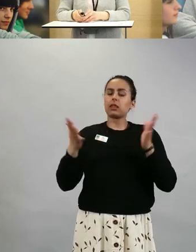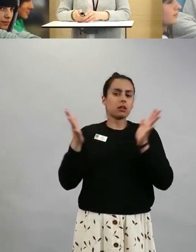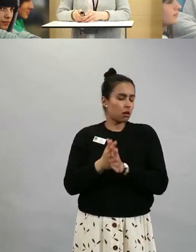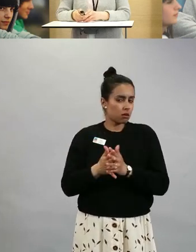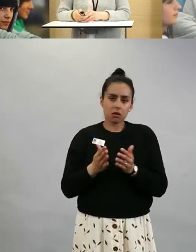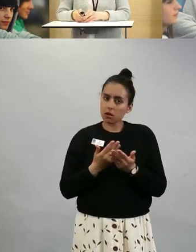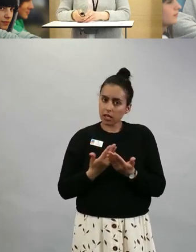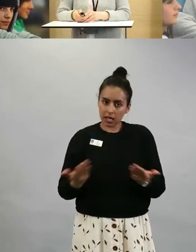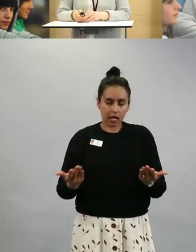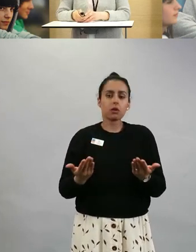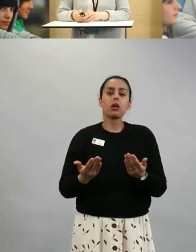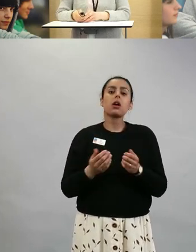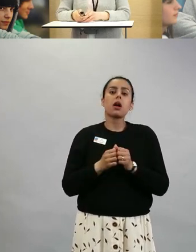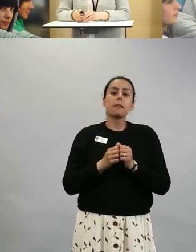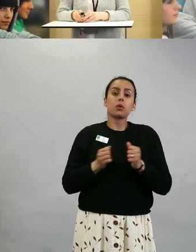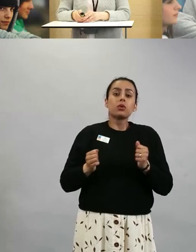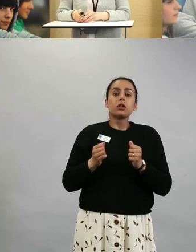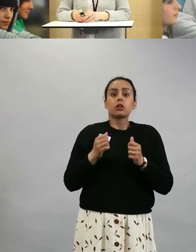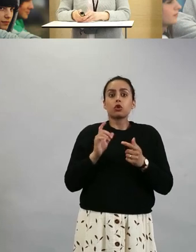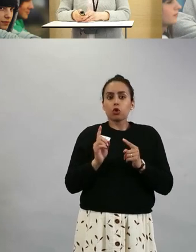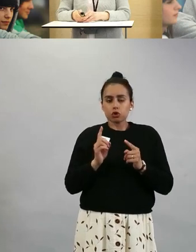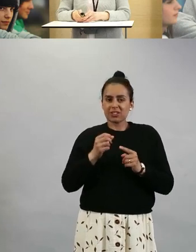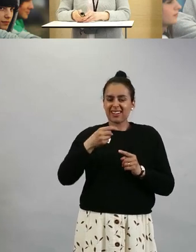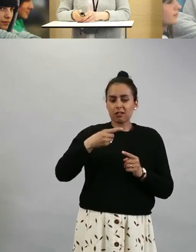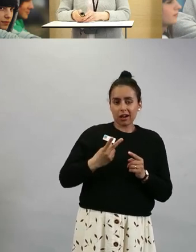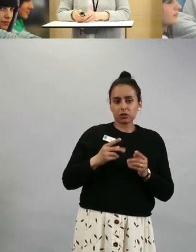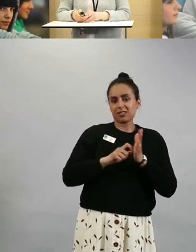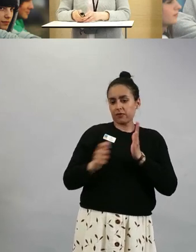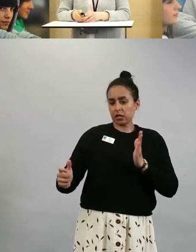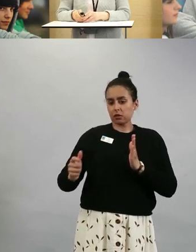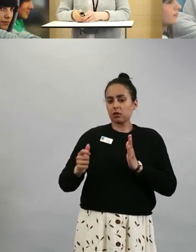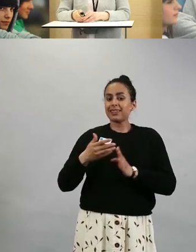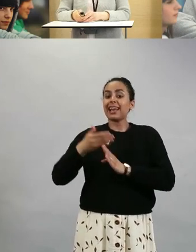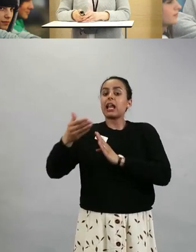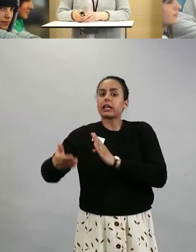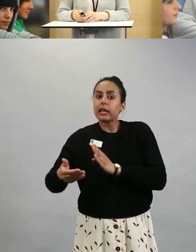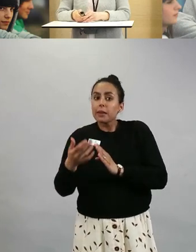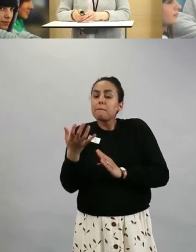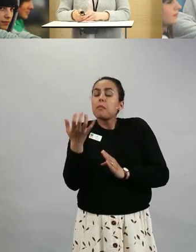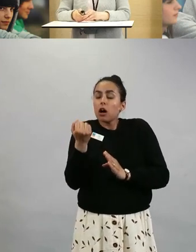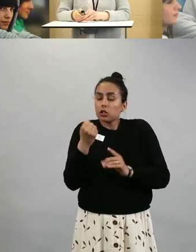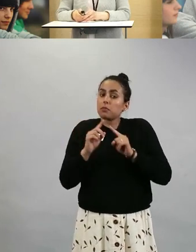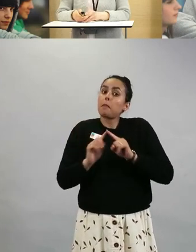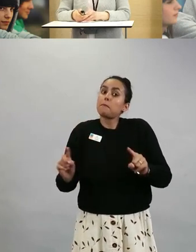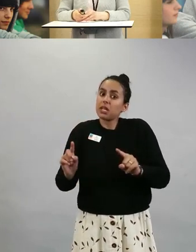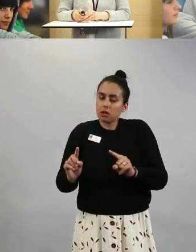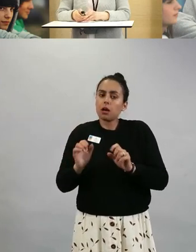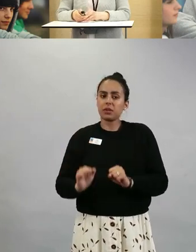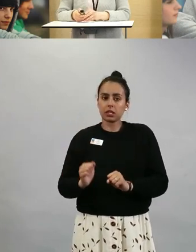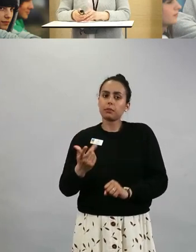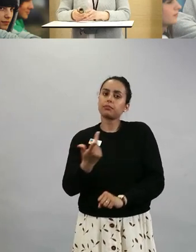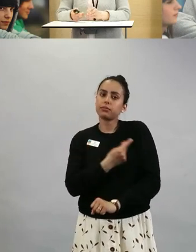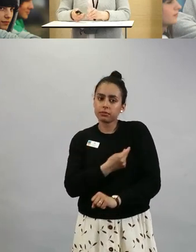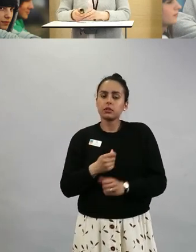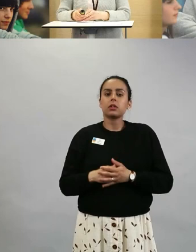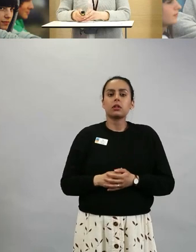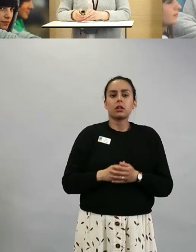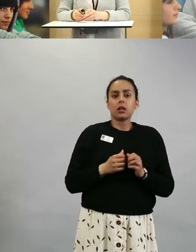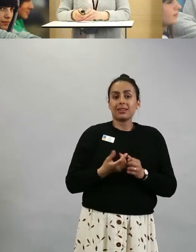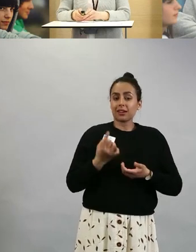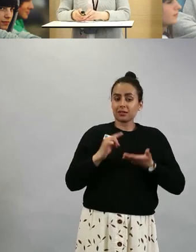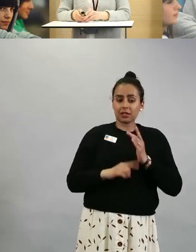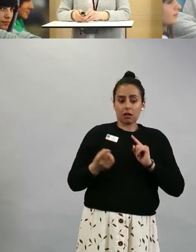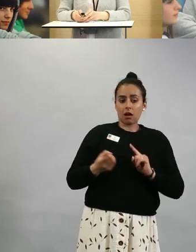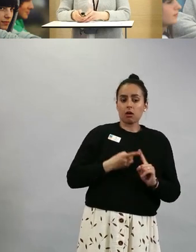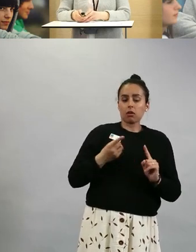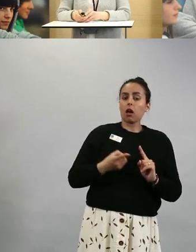se siitä myöhentyy, niin se otetaan mahdollisimman pian. Ei tarkoita sitä, että pitäisi aloittaa mitenkään alusta,